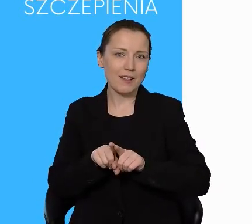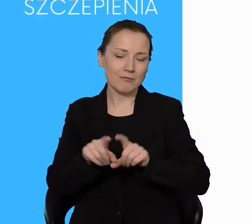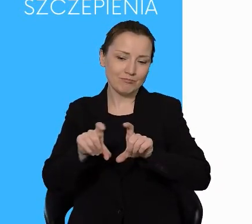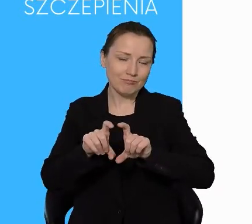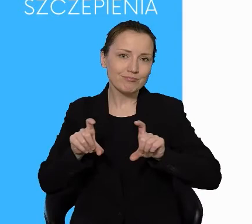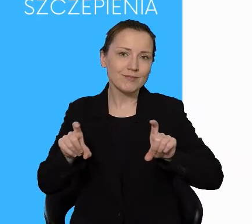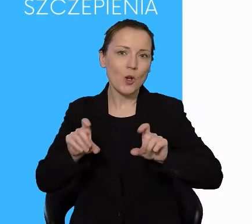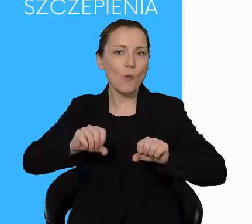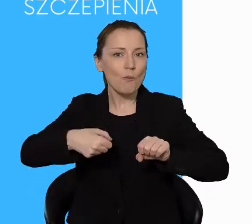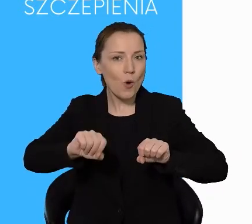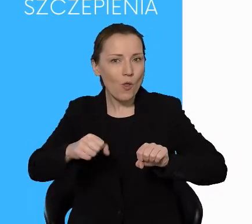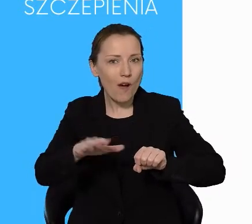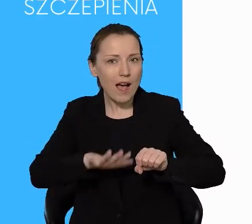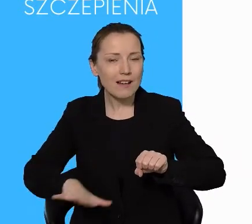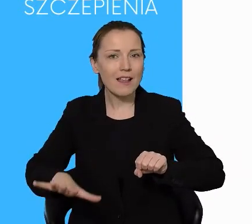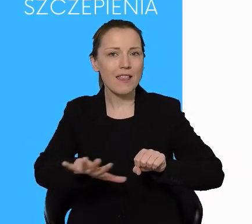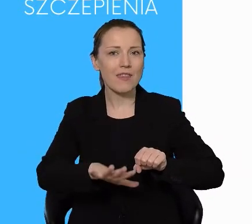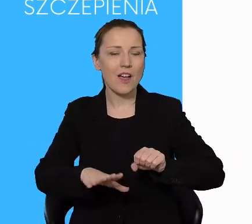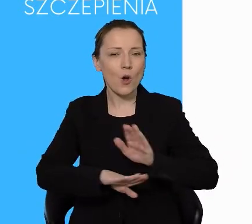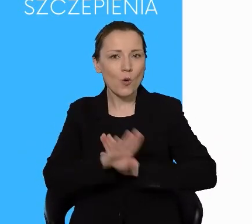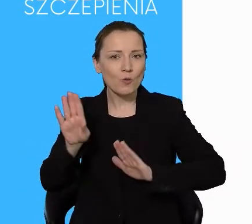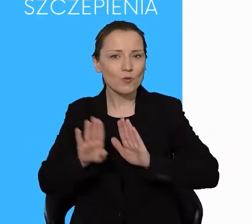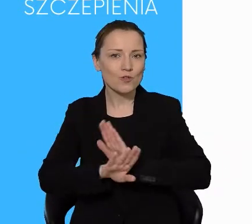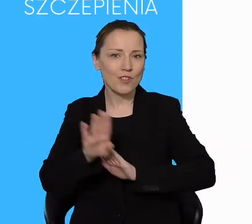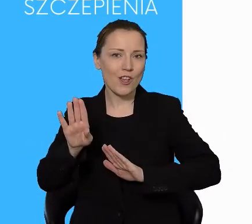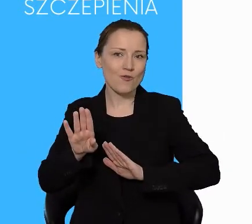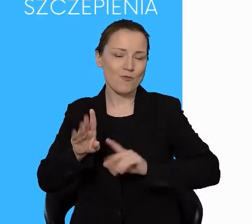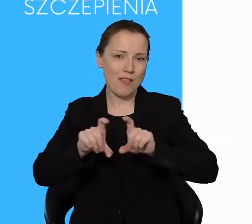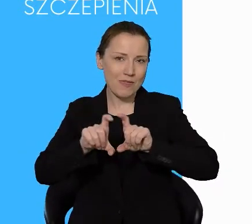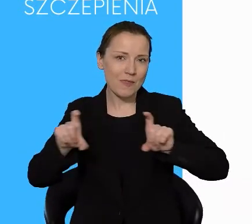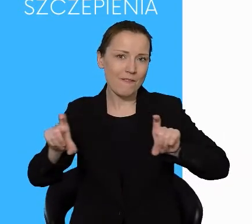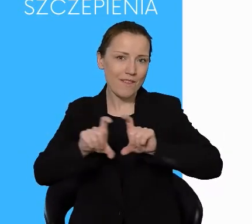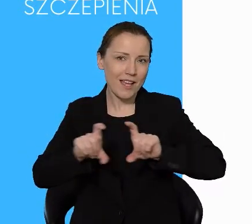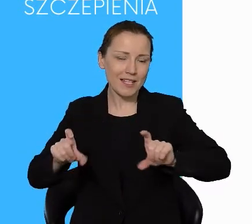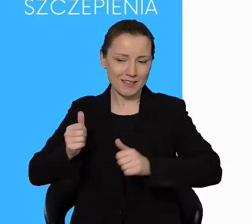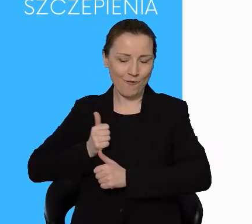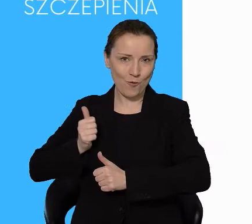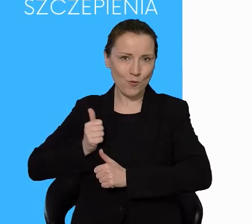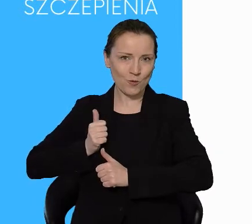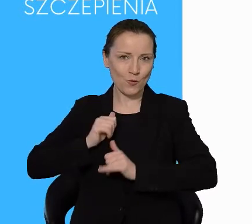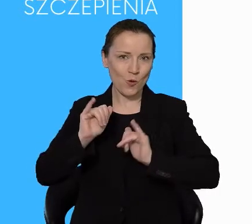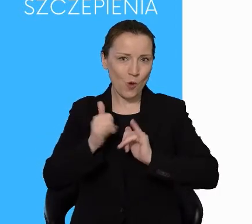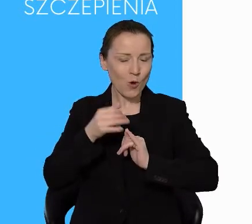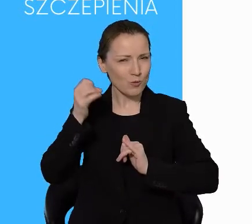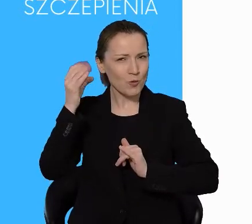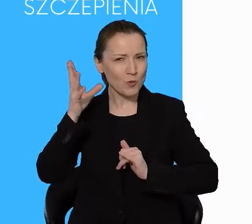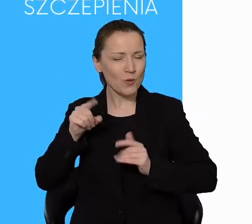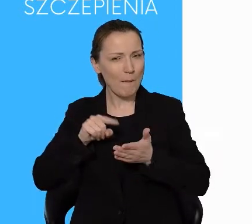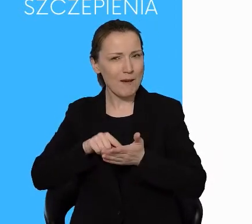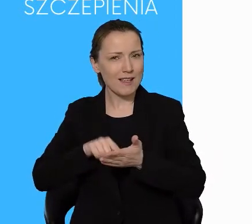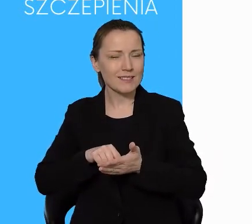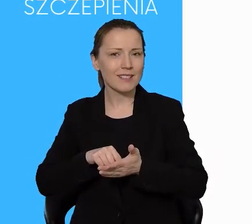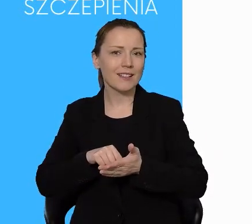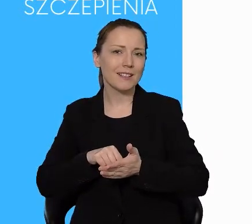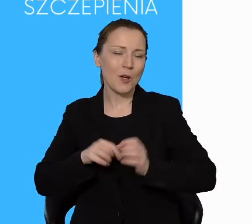Arena, Muzeum Twierdzy Toruń, to obiekt oczywiście niesportowy, tylko związany z kulturą. Na bulmarze